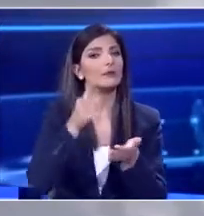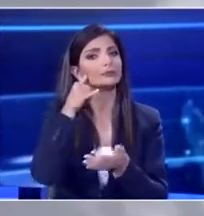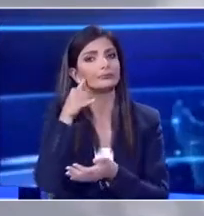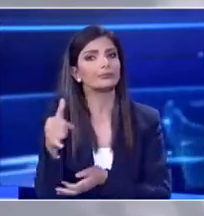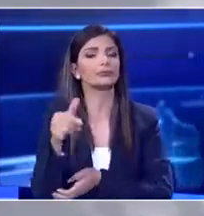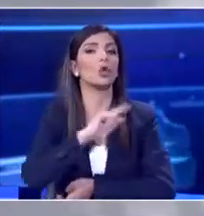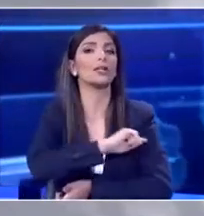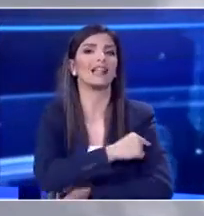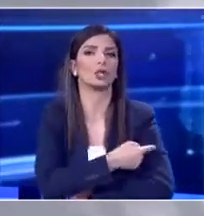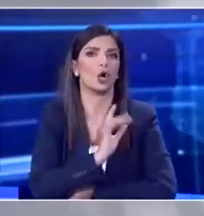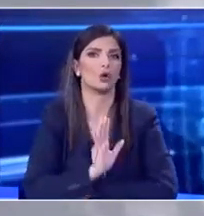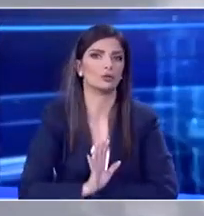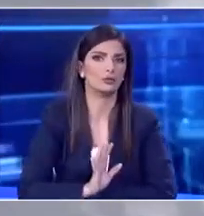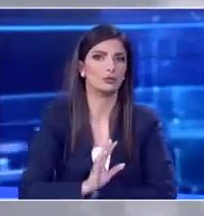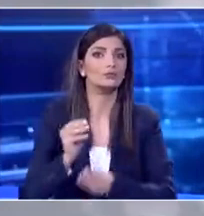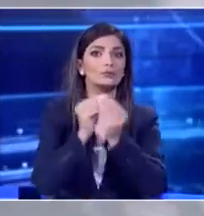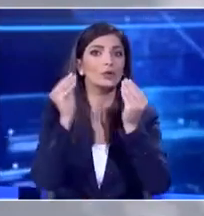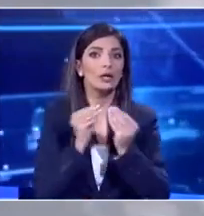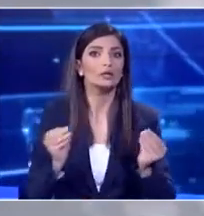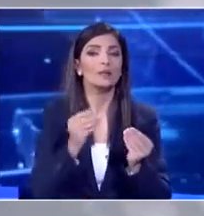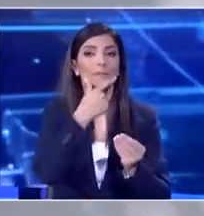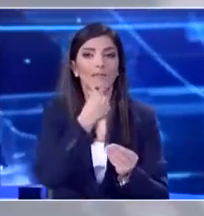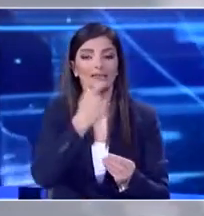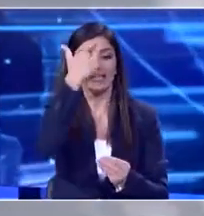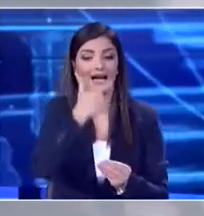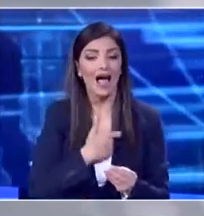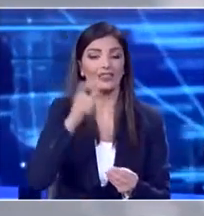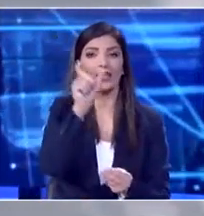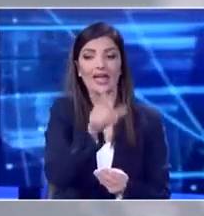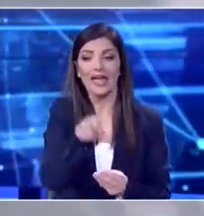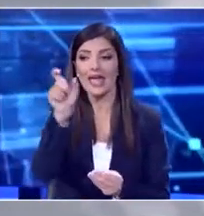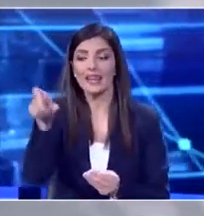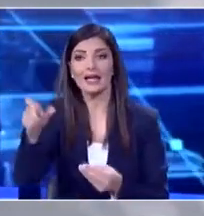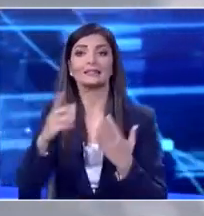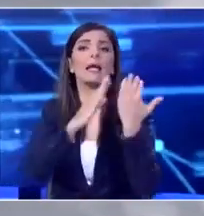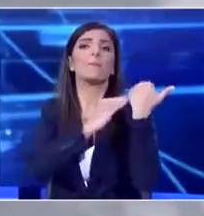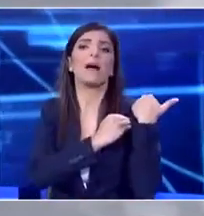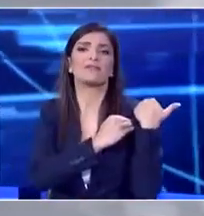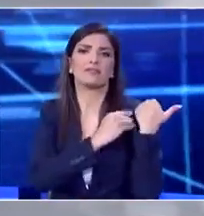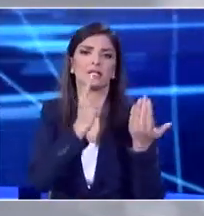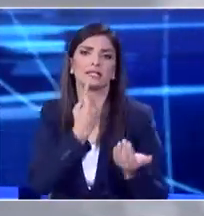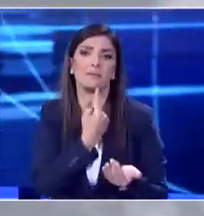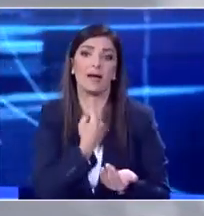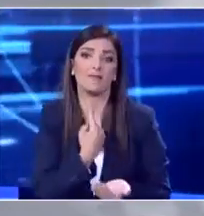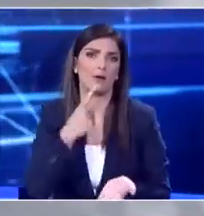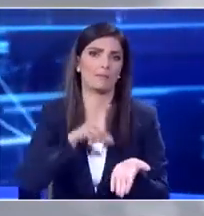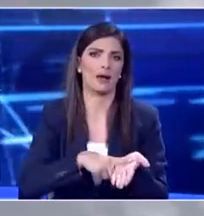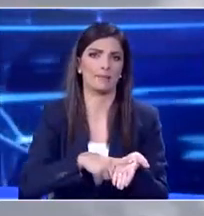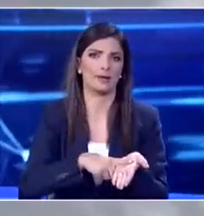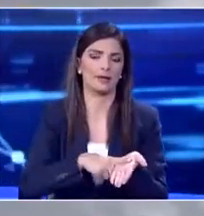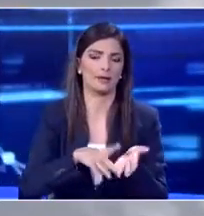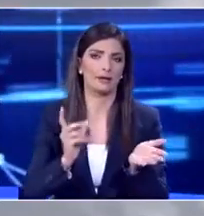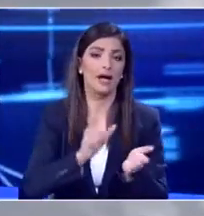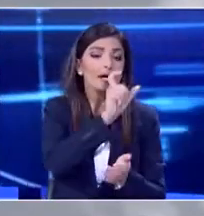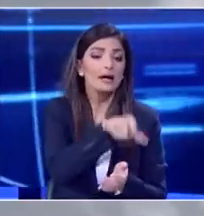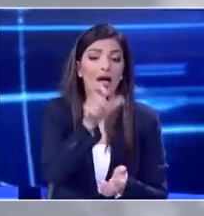Άρα είναι εδώ που επισέρχεται η κοινωνική ευθύνη Αντιλαμβάνεστε ότι είναι αδύνατο να περιορίσουμε όλα τα περιστατικά στις πύλες εισόδου Ο καθένας μας πρέπει